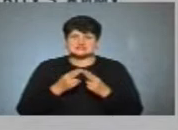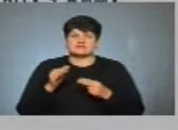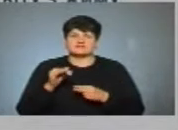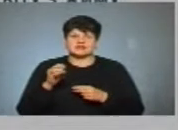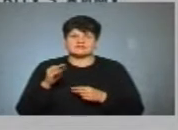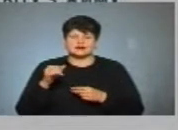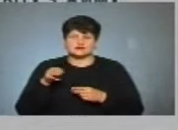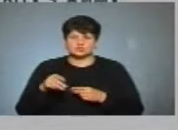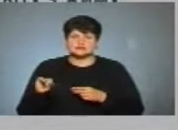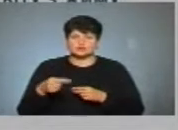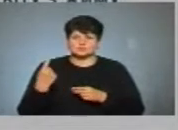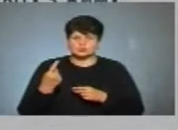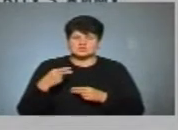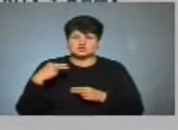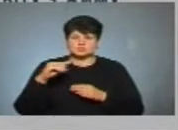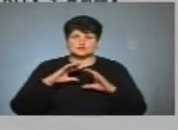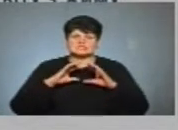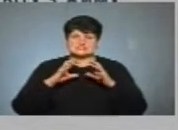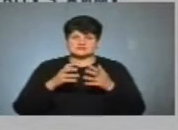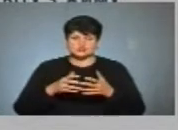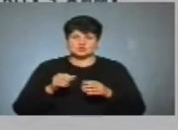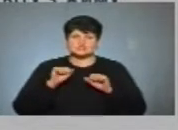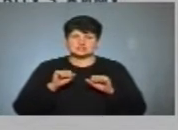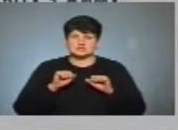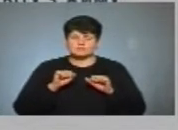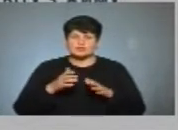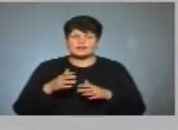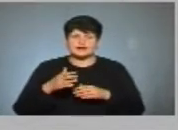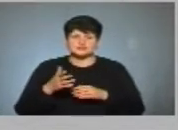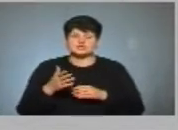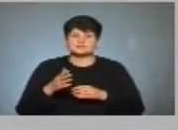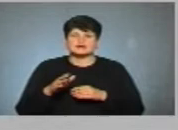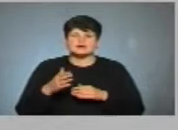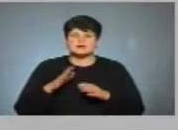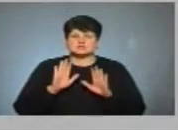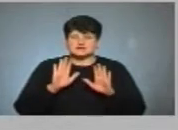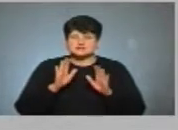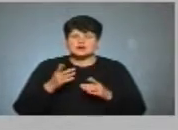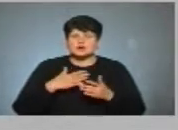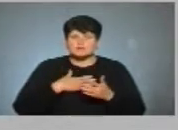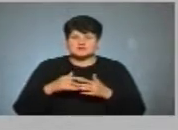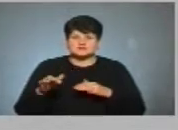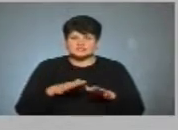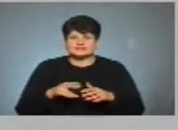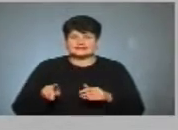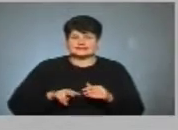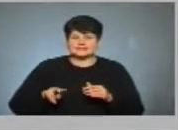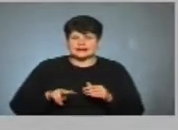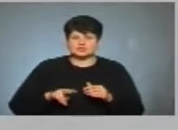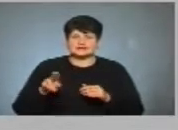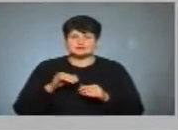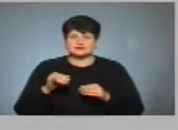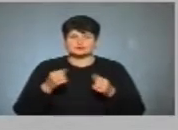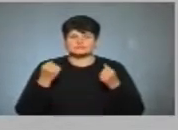Тернопільської області, чемпіон світу з режиму лежачи, громадський діяч. Директор департаменту сім'ї молоді фізичної